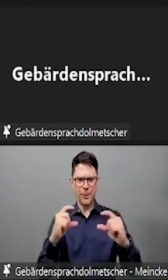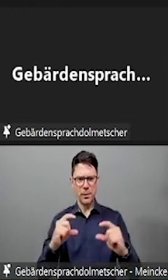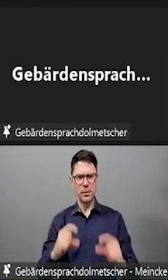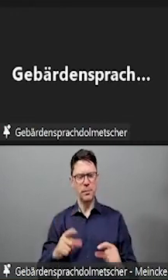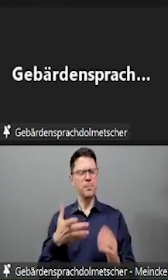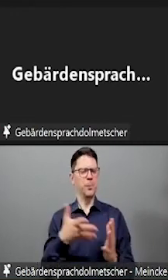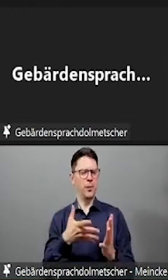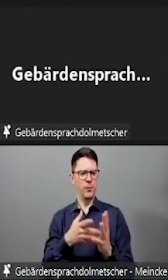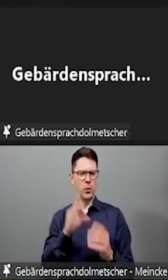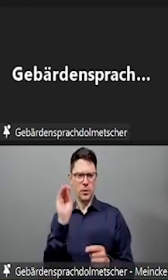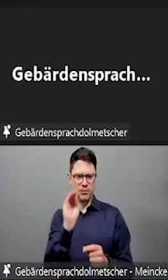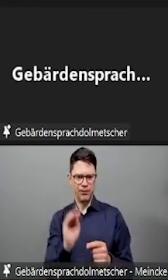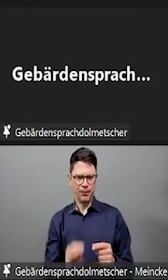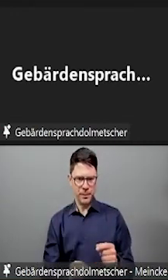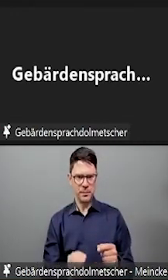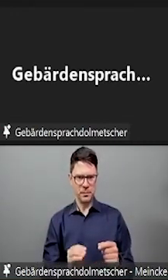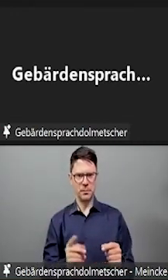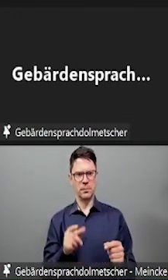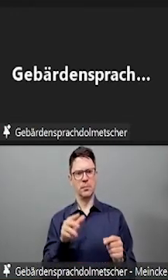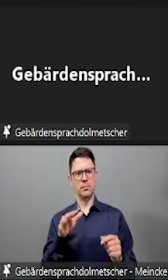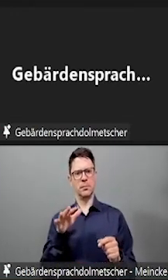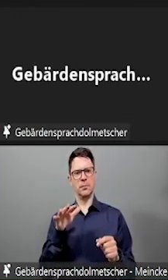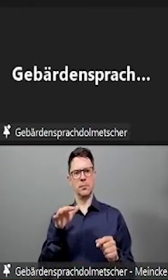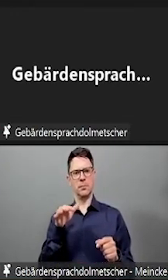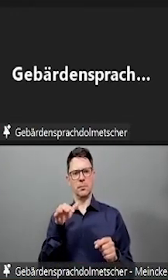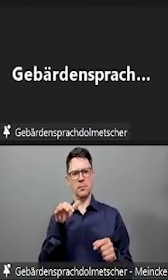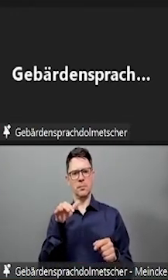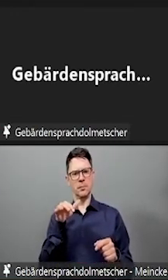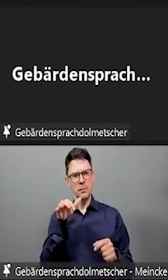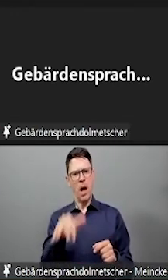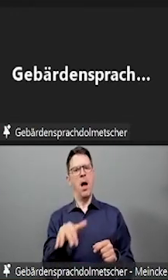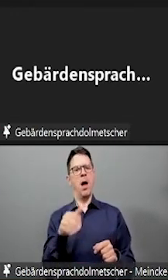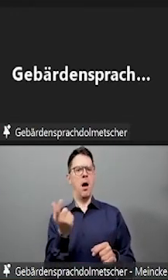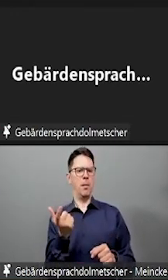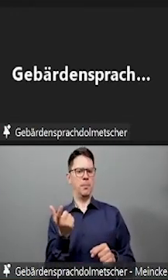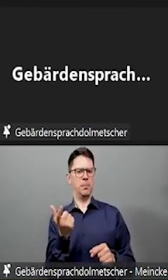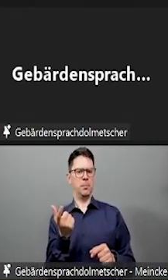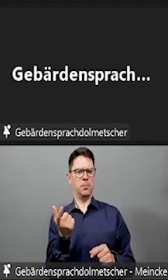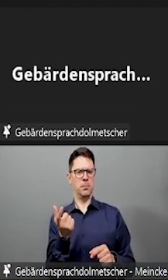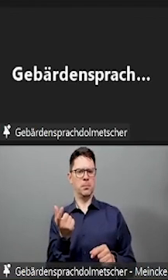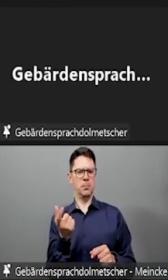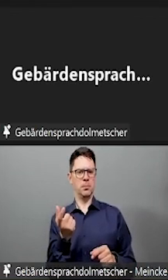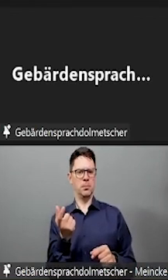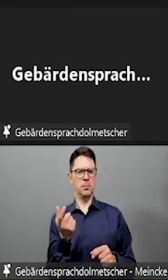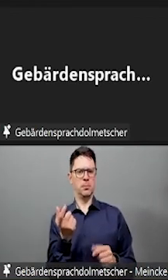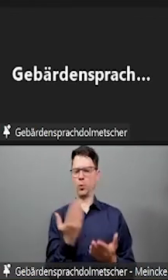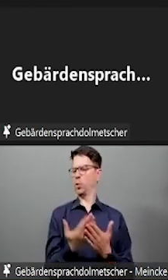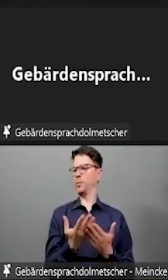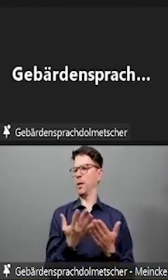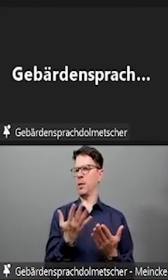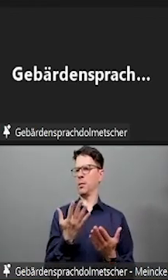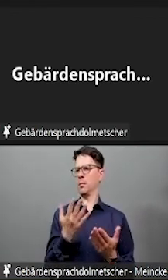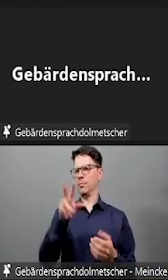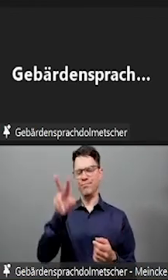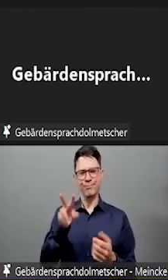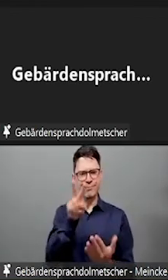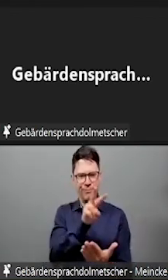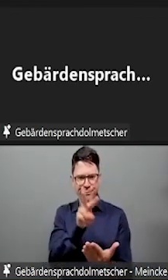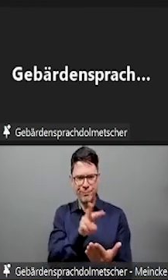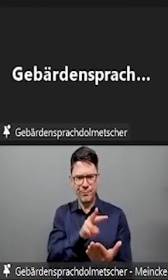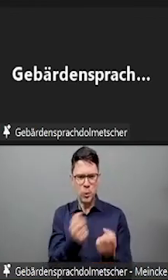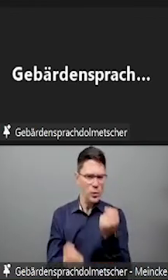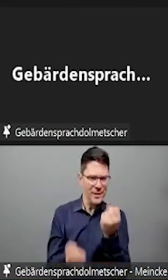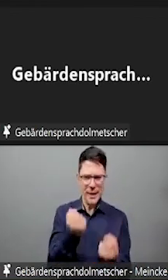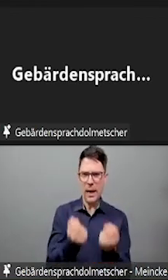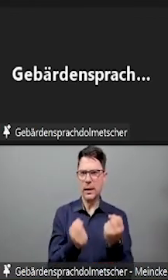Aufgabenlösung. Also wenn man zum Beispiel Schwierigkeiten beim Niederschreiben hat, aufgrund zum Beispiel einer